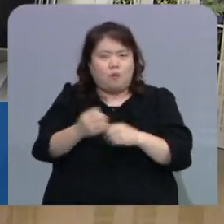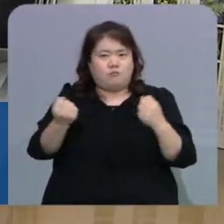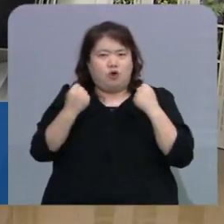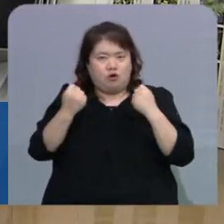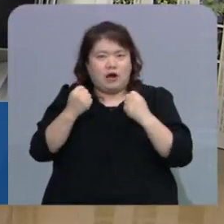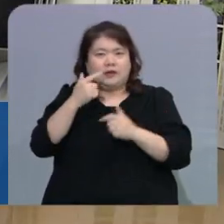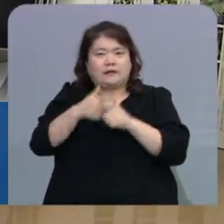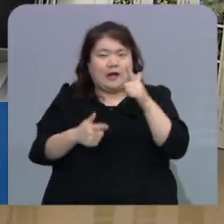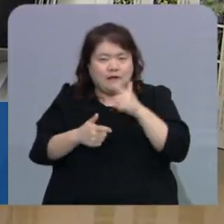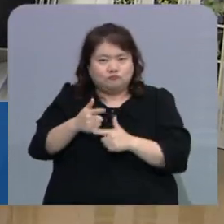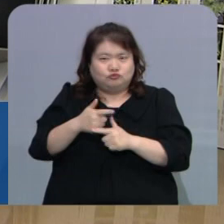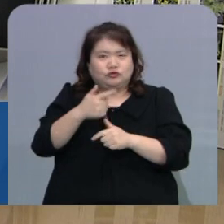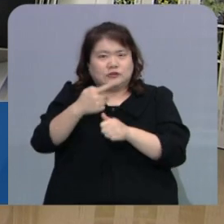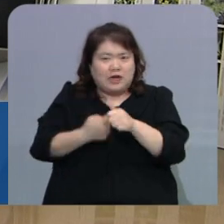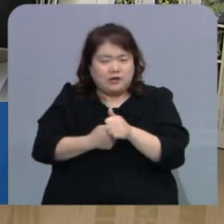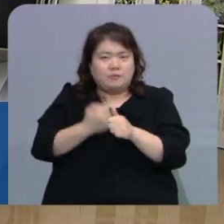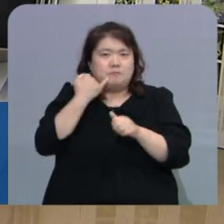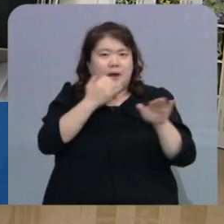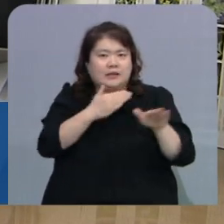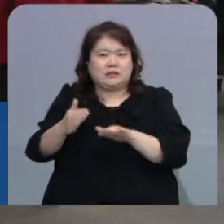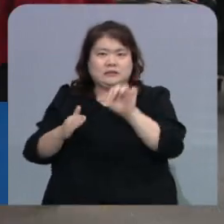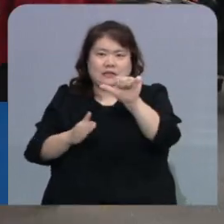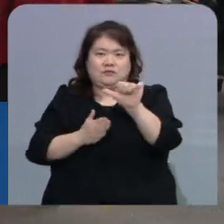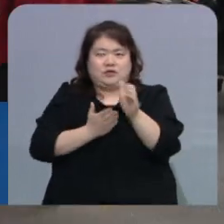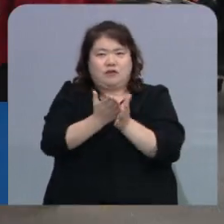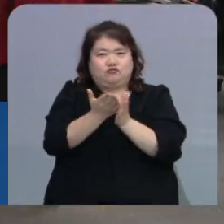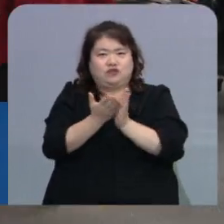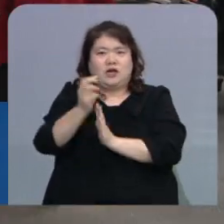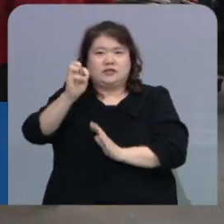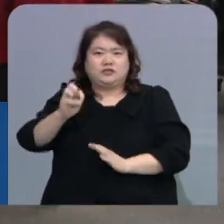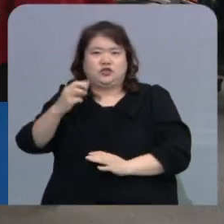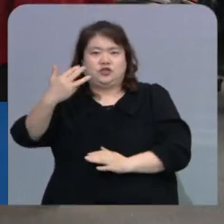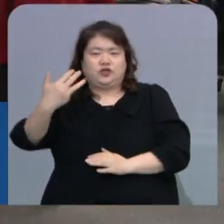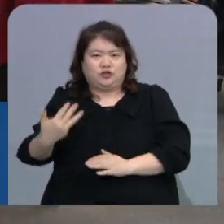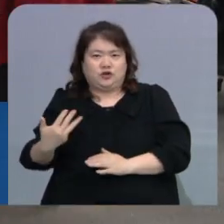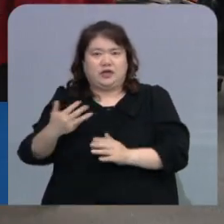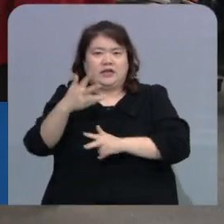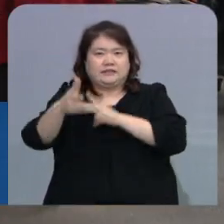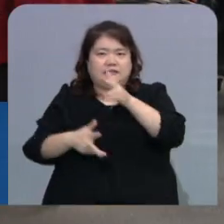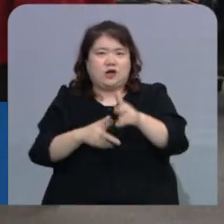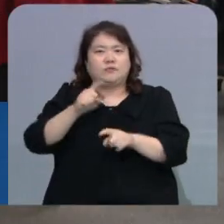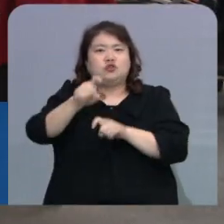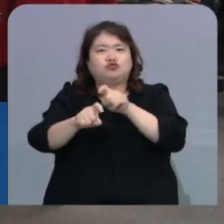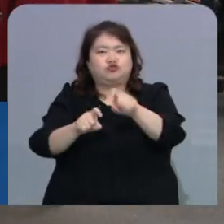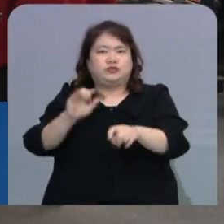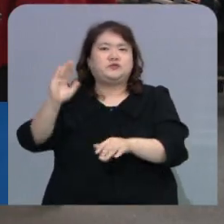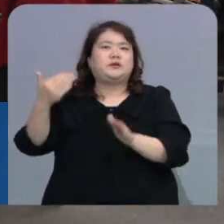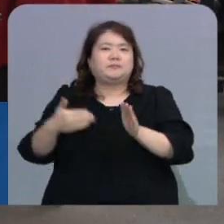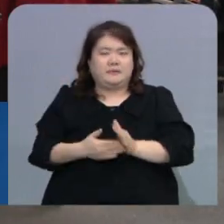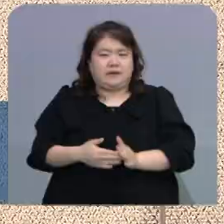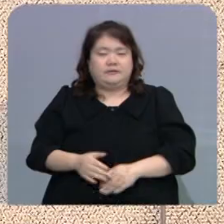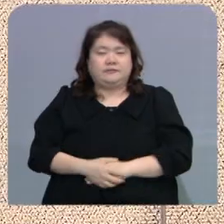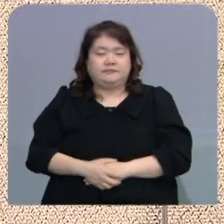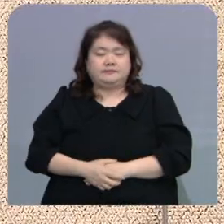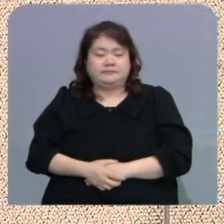산림 생태계, 해양 등 5개 분야, 38개의 사업이 추진됐습니다.